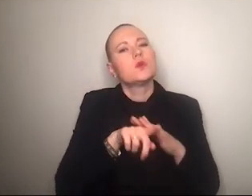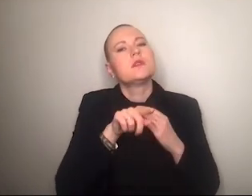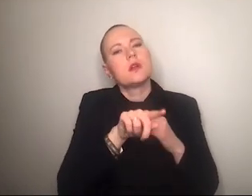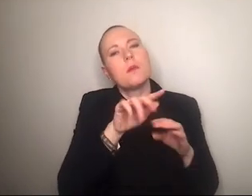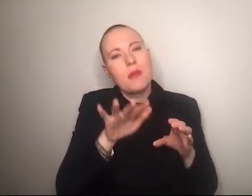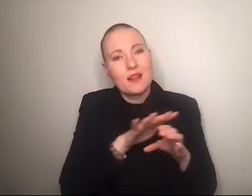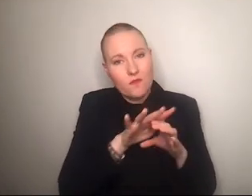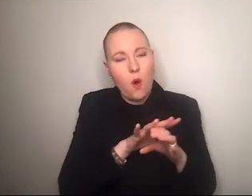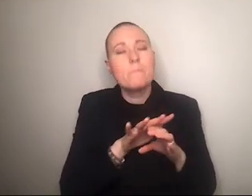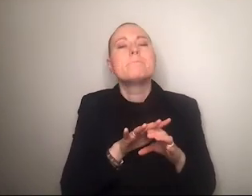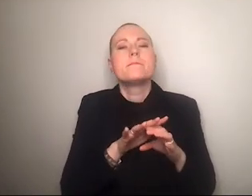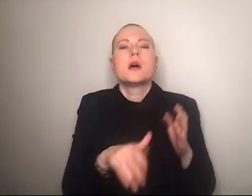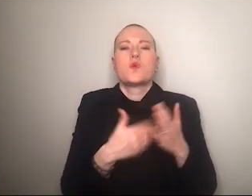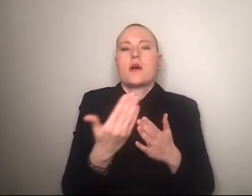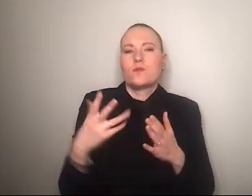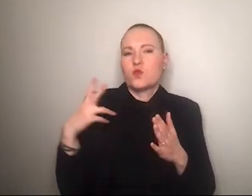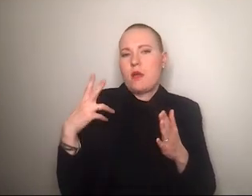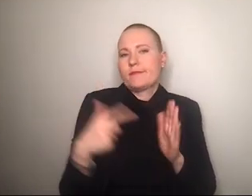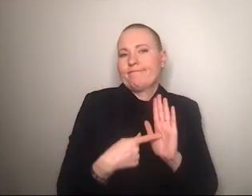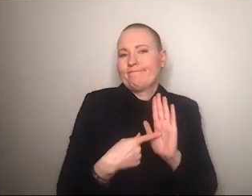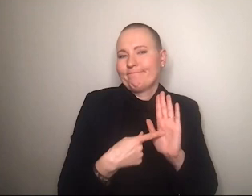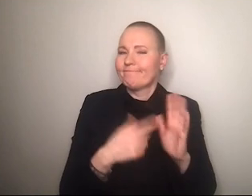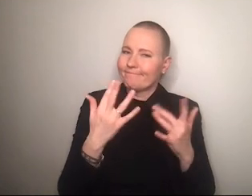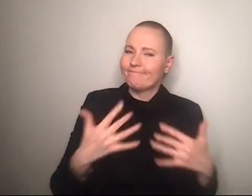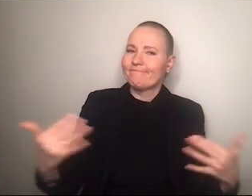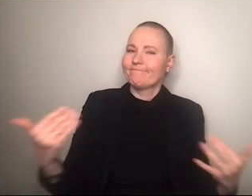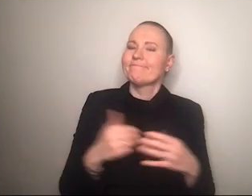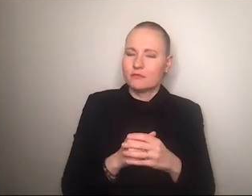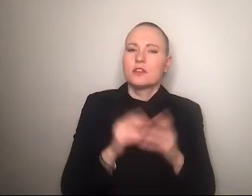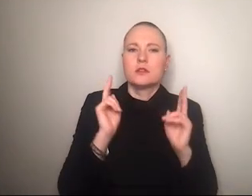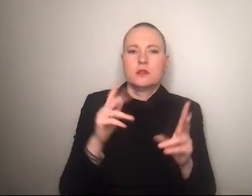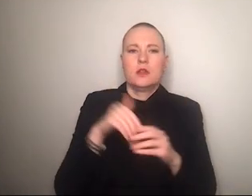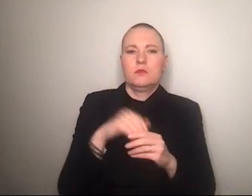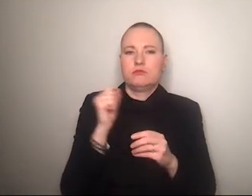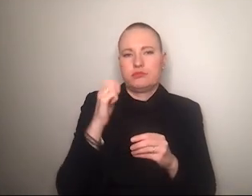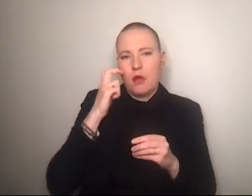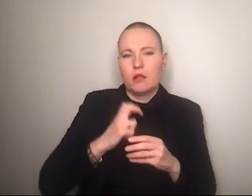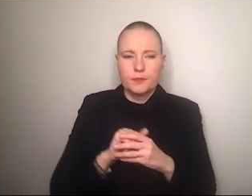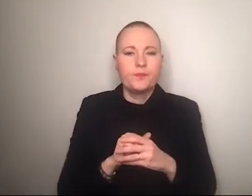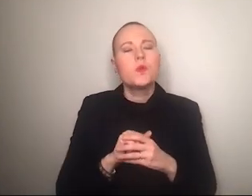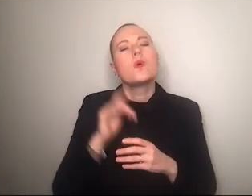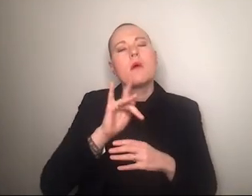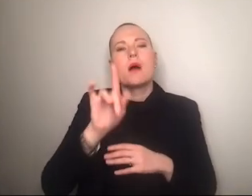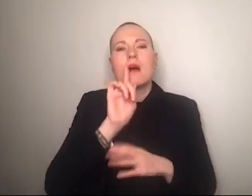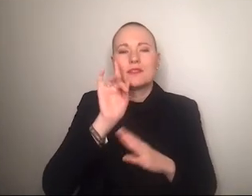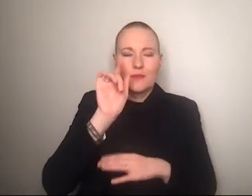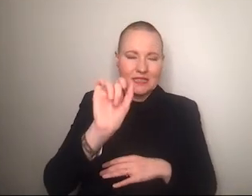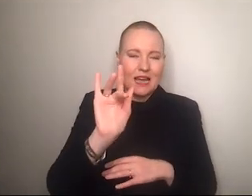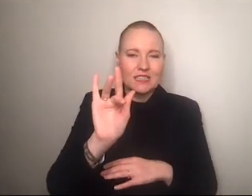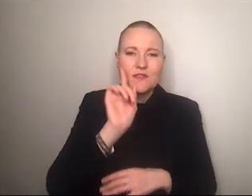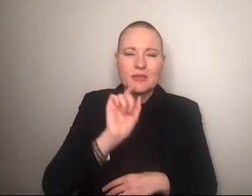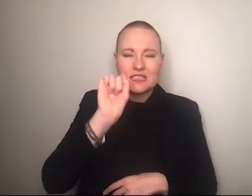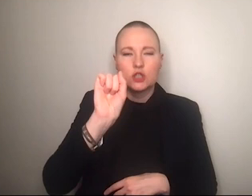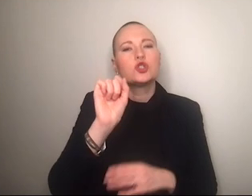gewand erscheinen und dabei tritt eben das antifeministische element wie gezeigt mal mehr und mal weniger offensichtlich auch